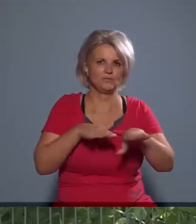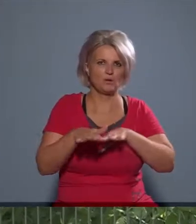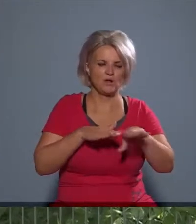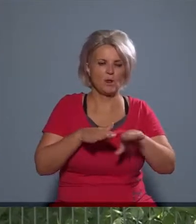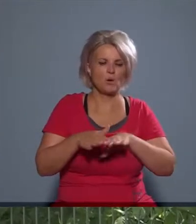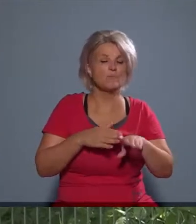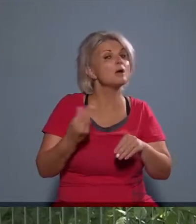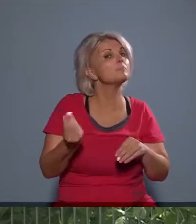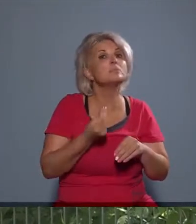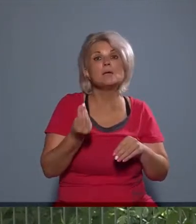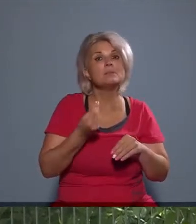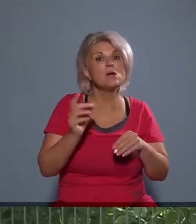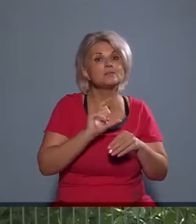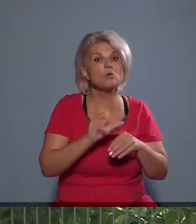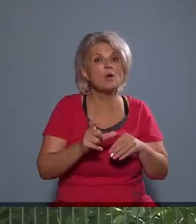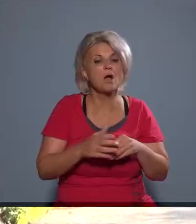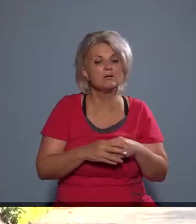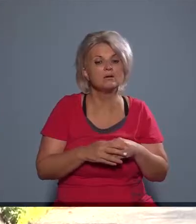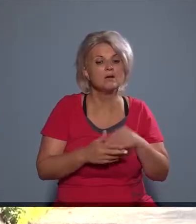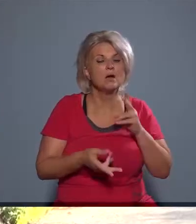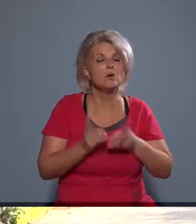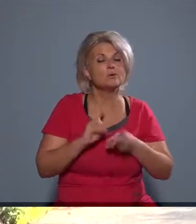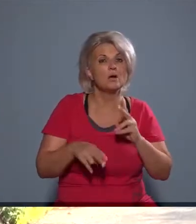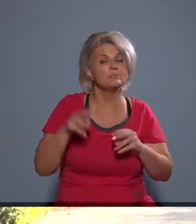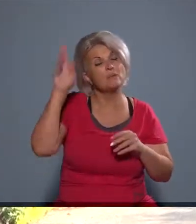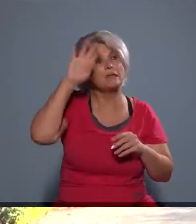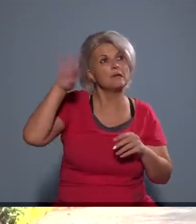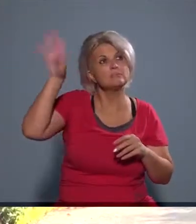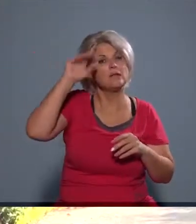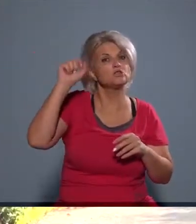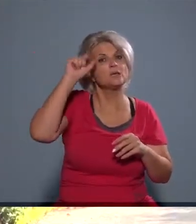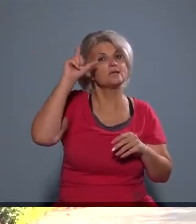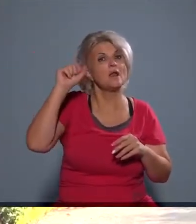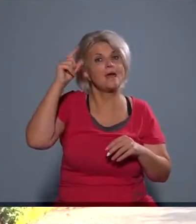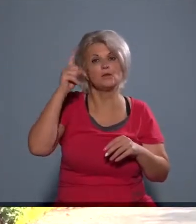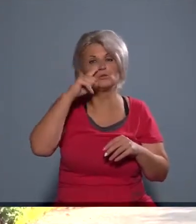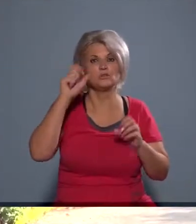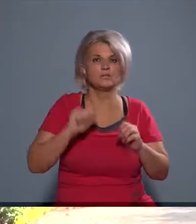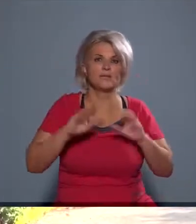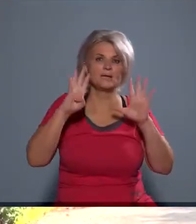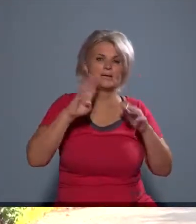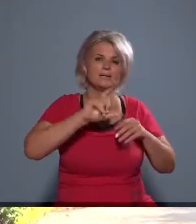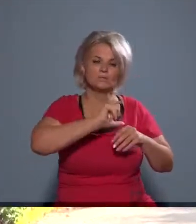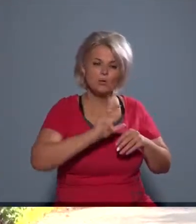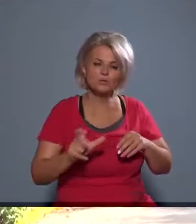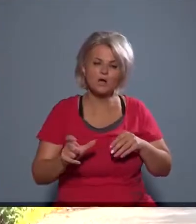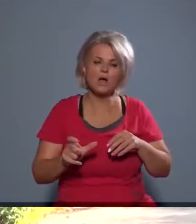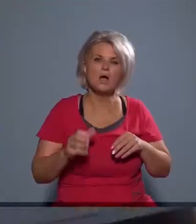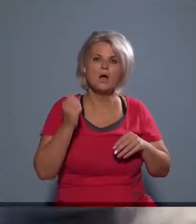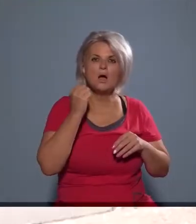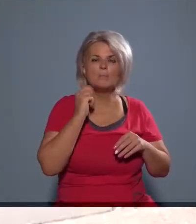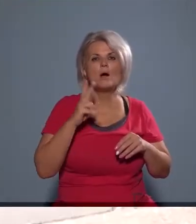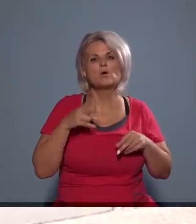Egyrészt mi indokolta, másrészt meg, hogy jött be az elképzelés? Június 19-e óta